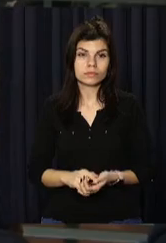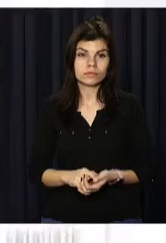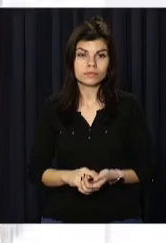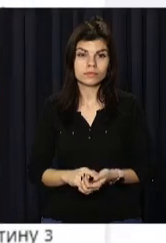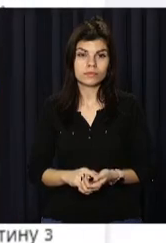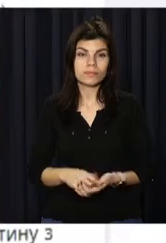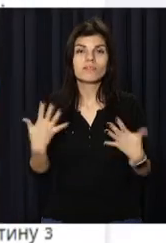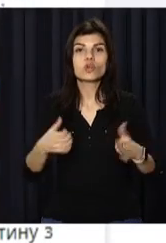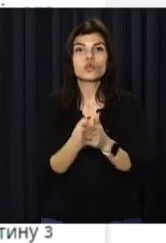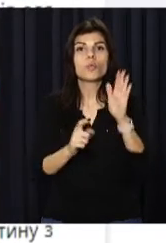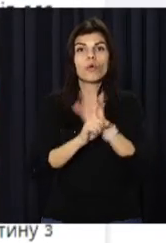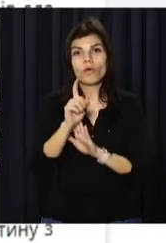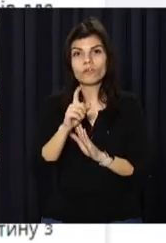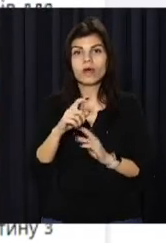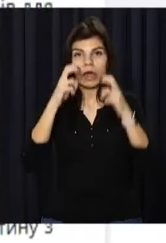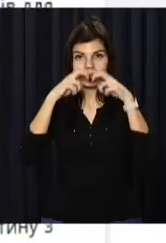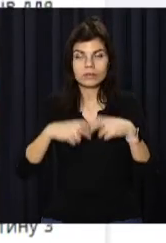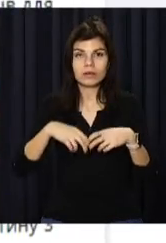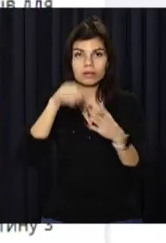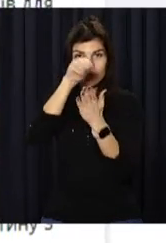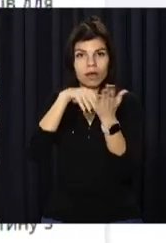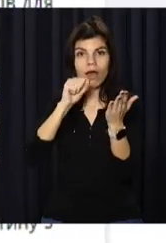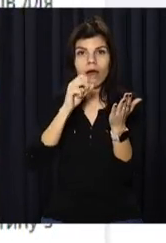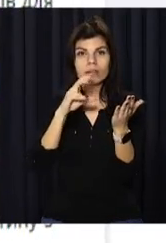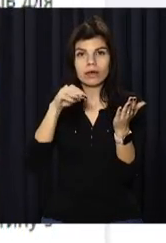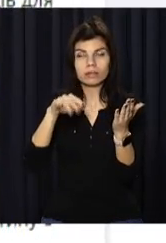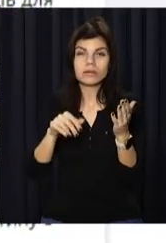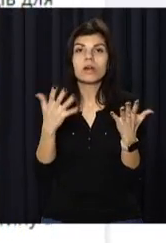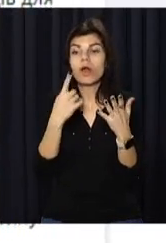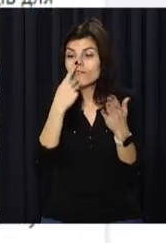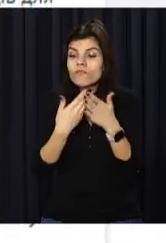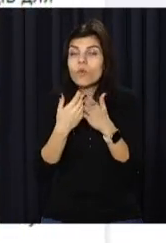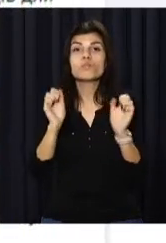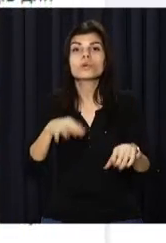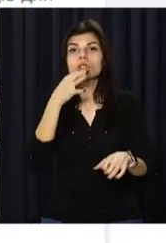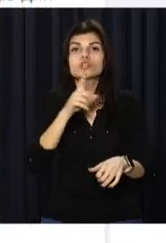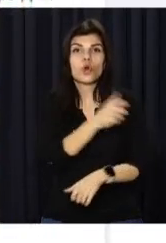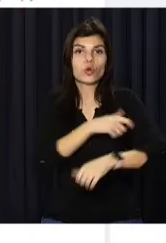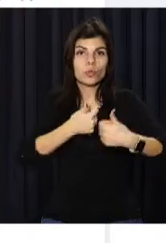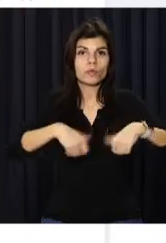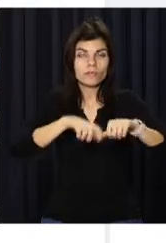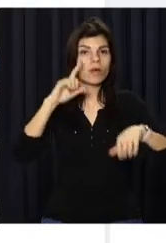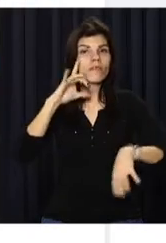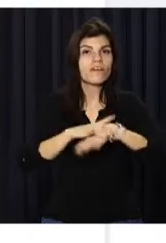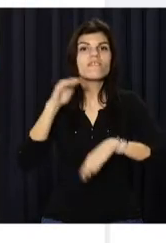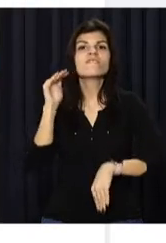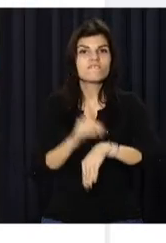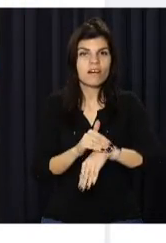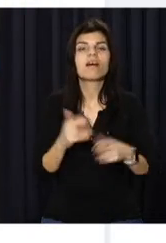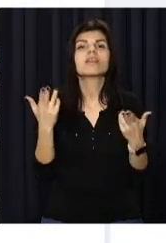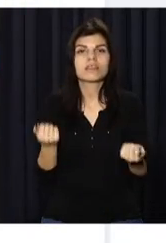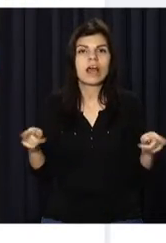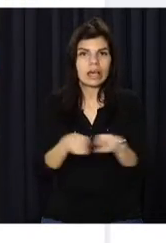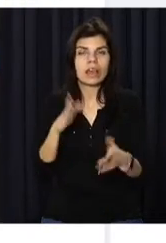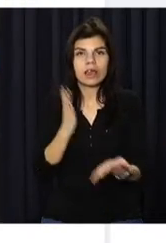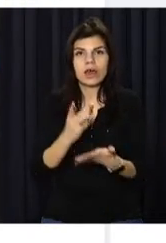Вже до початку ґрунтовного аналізу анкет, яке от-от розпочнеться, можу сказати, що комісією виявлено факти позастатутних